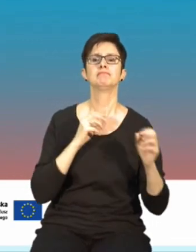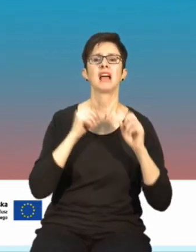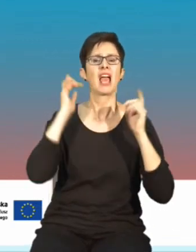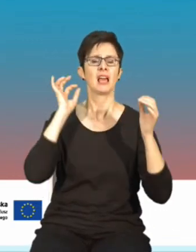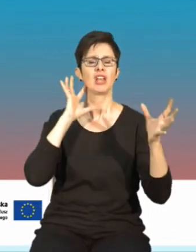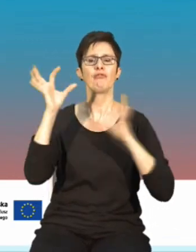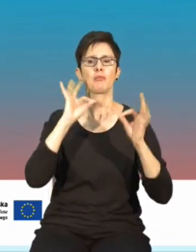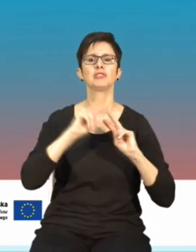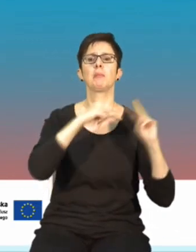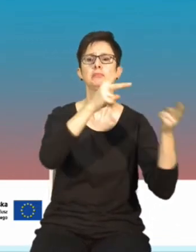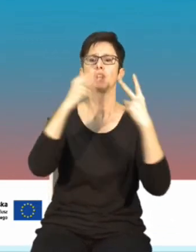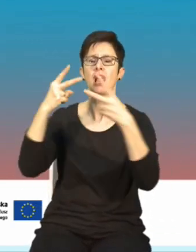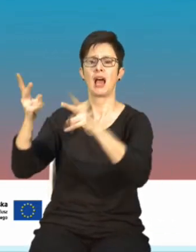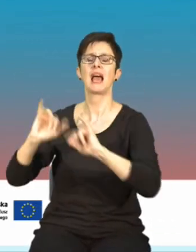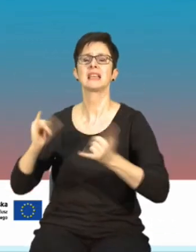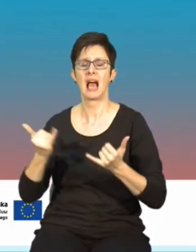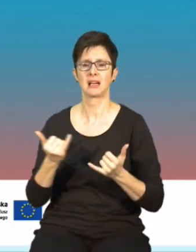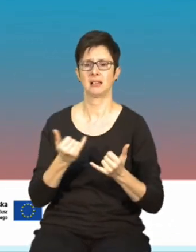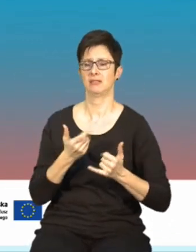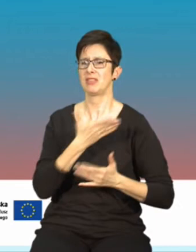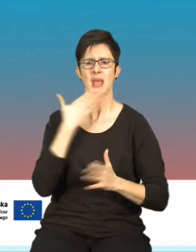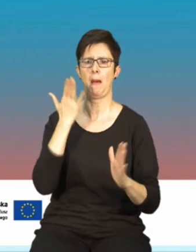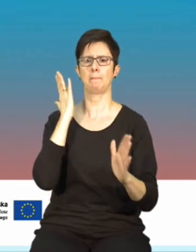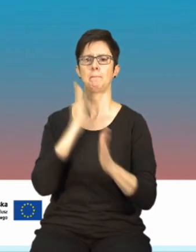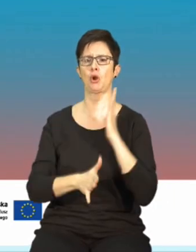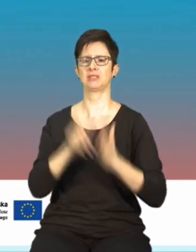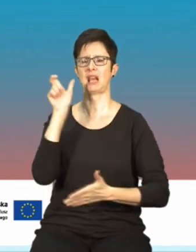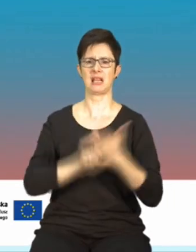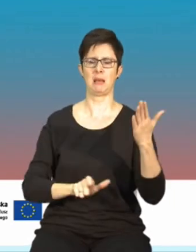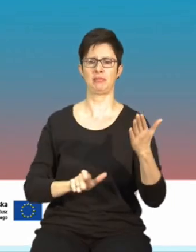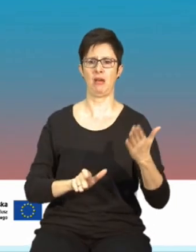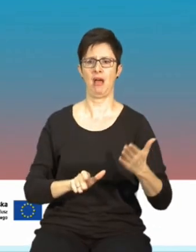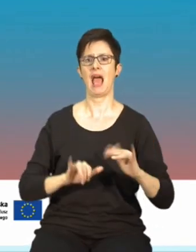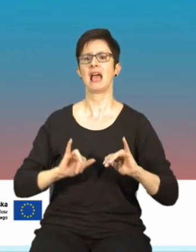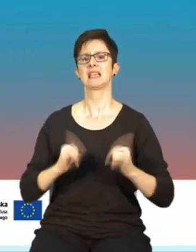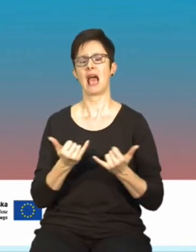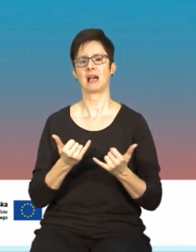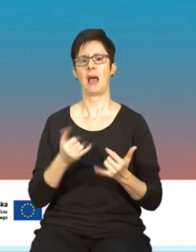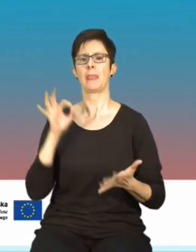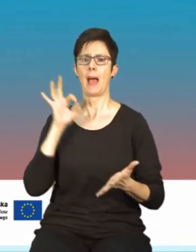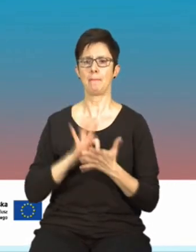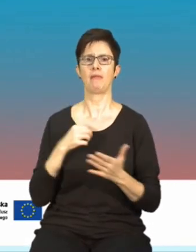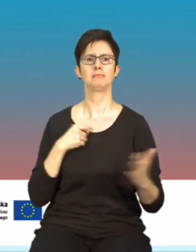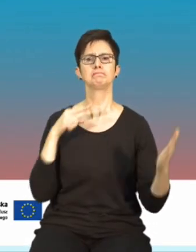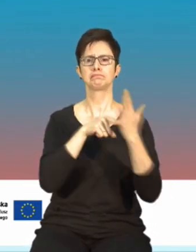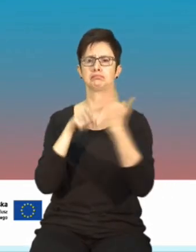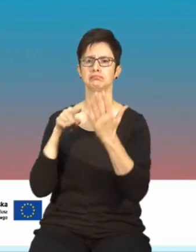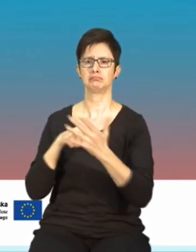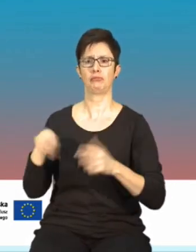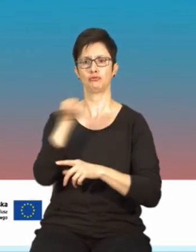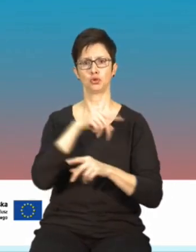też nie ma jakiejś prostej recepty na to, w jaki sposób na pewno dotrzemy. Oczywiście